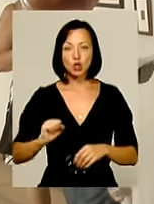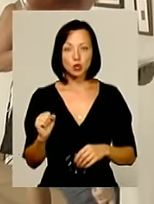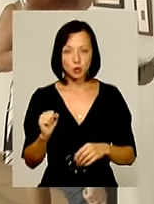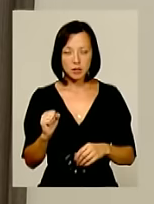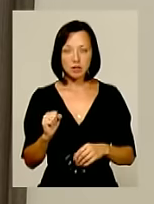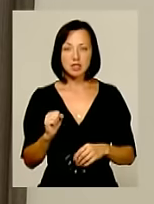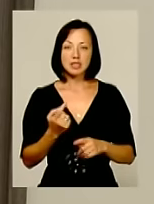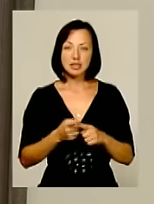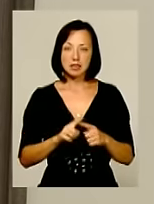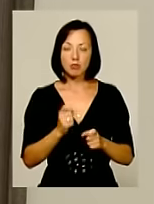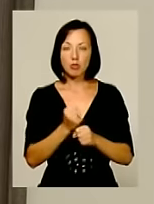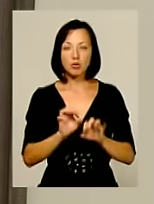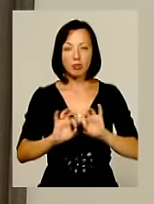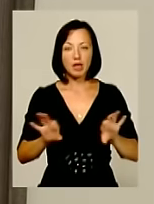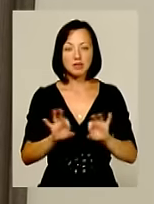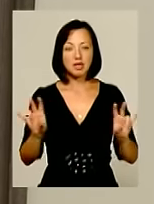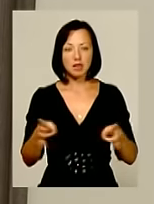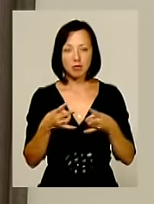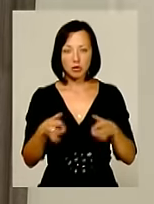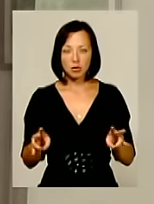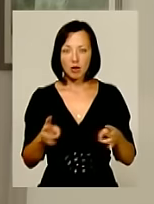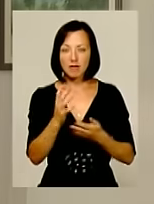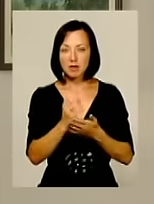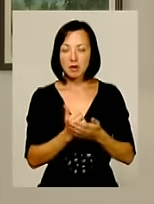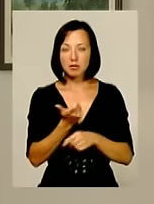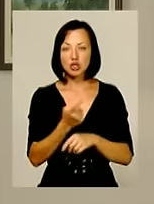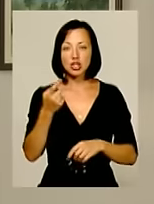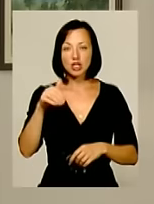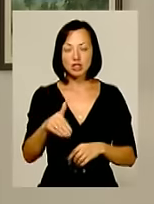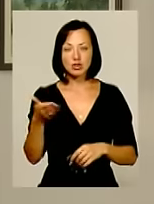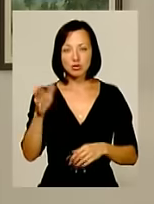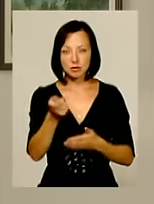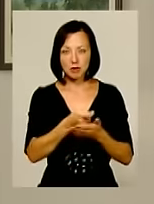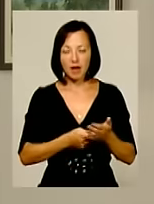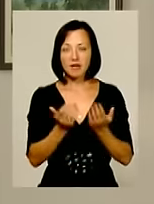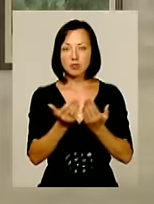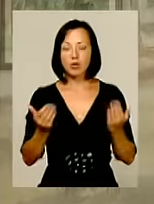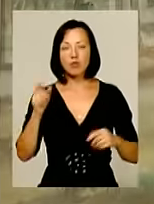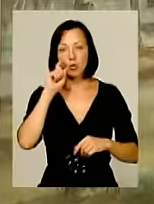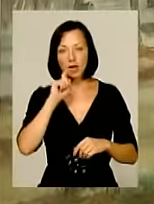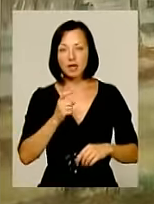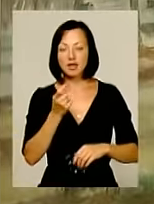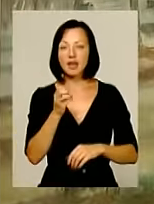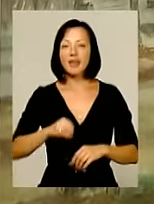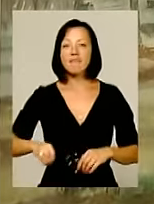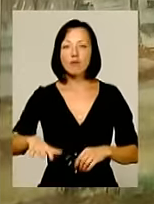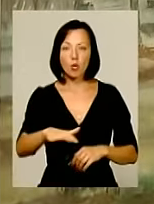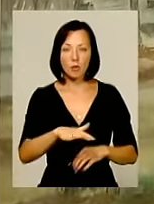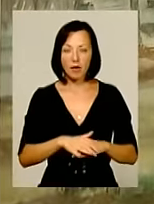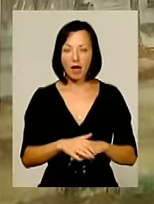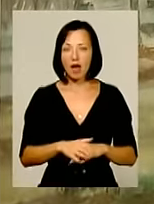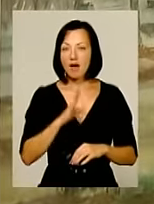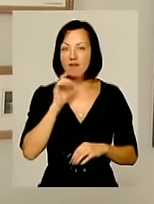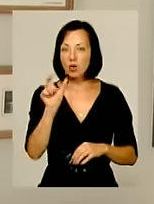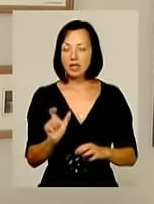-мисткині, цим роботам пояснення не потрібне. У доробку художниці більше тисячі творів, які експонувалися в Україні і в Європі. Вона не